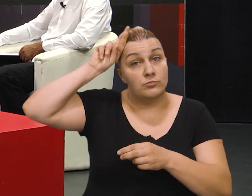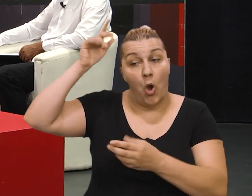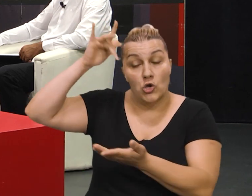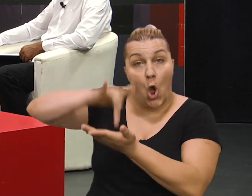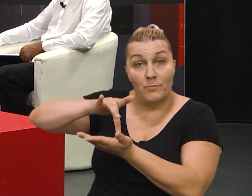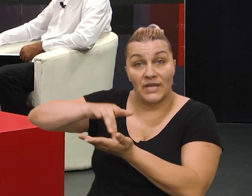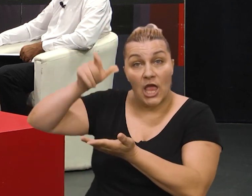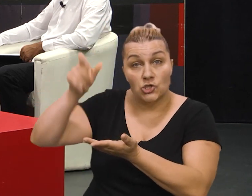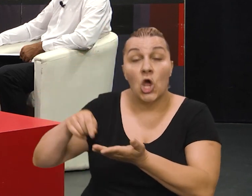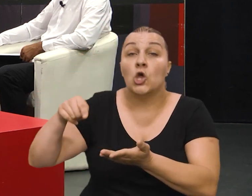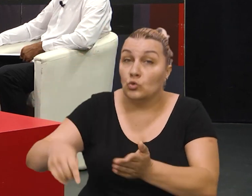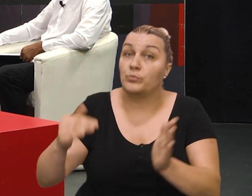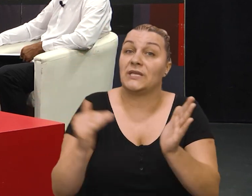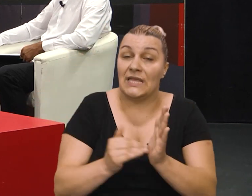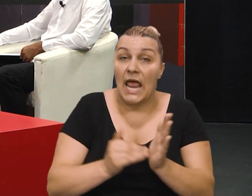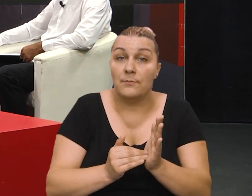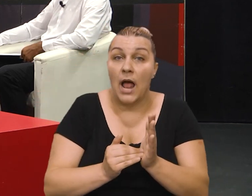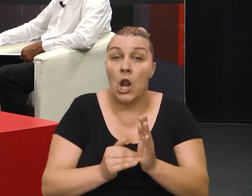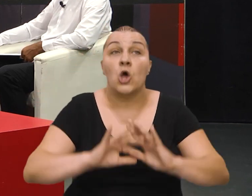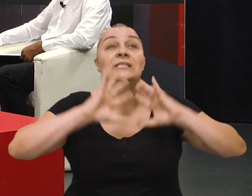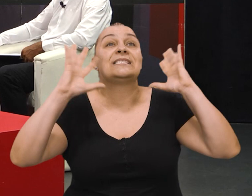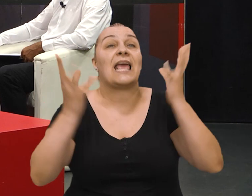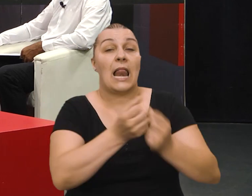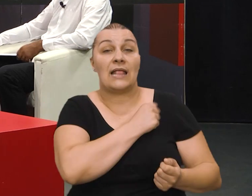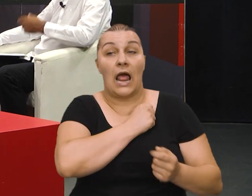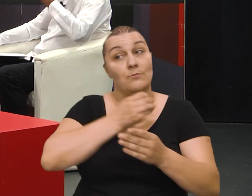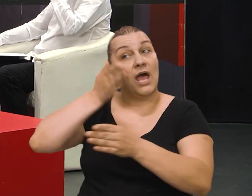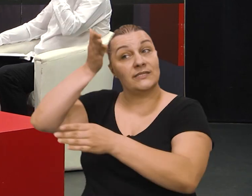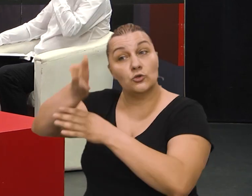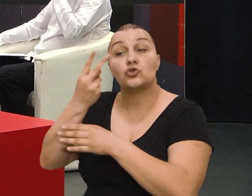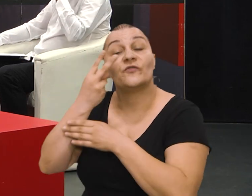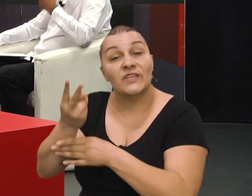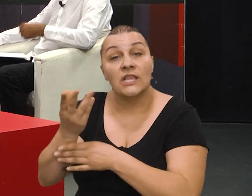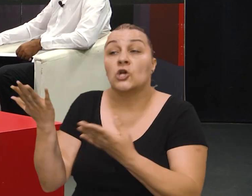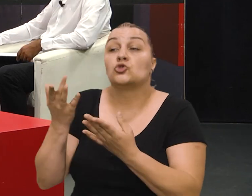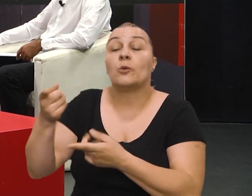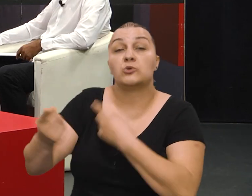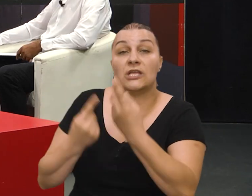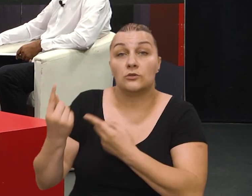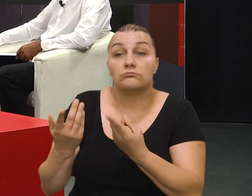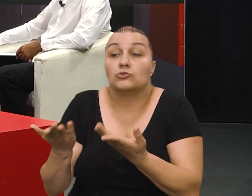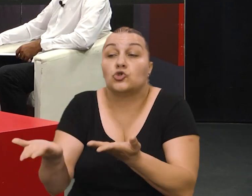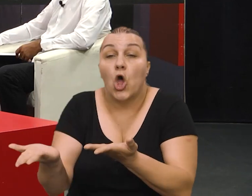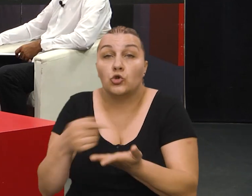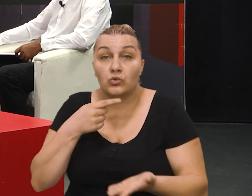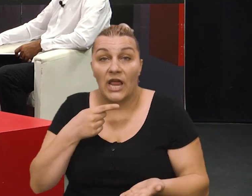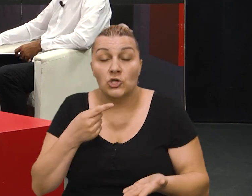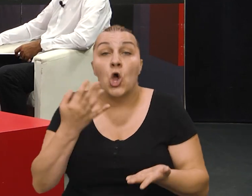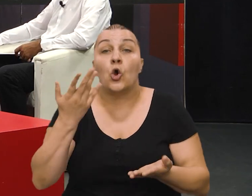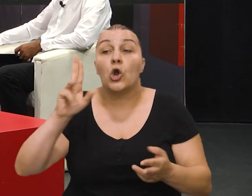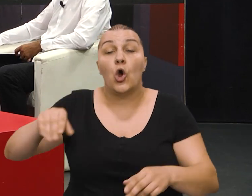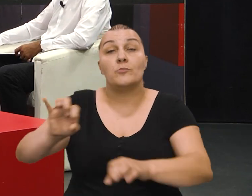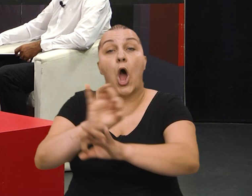spomen oblježje velebno evo gdje bi trebalo cijela Dalmacija da ode i da vidi o čemu je tamo riječ da vidi